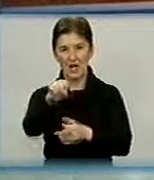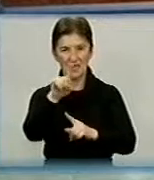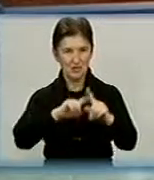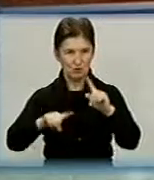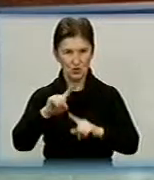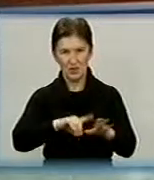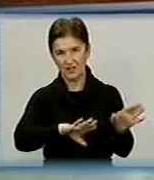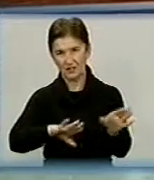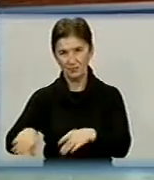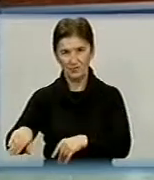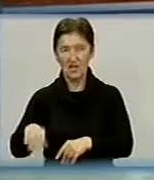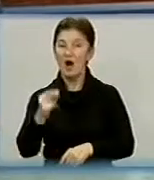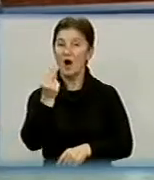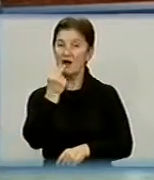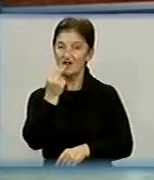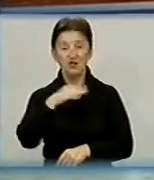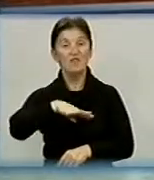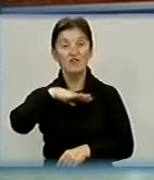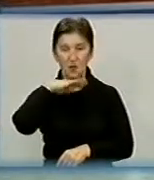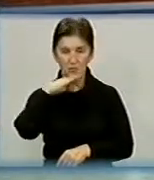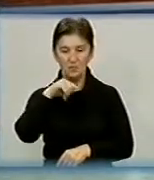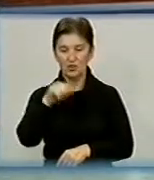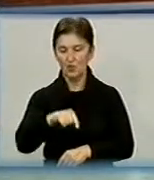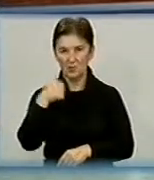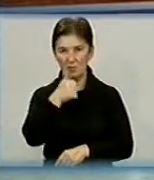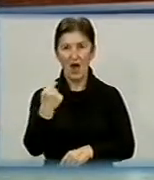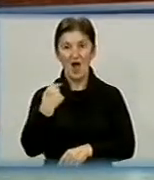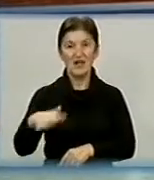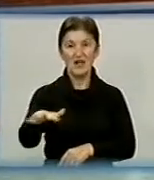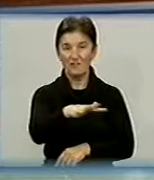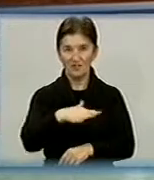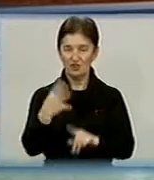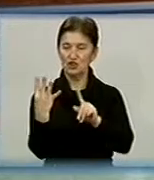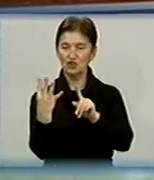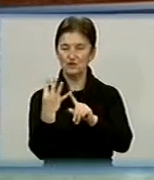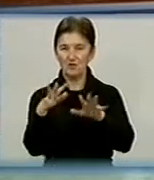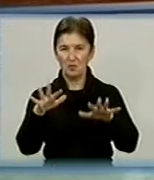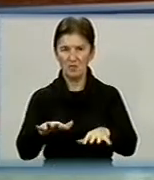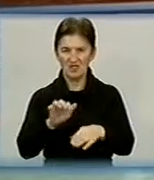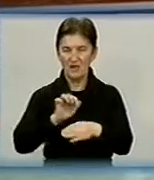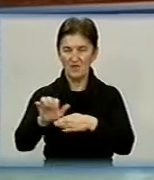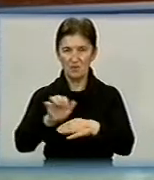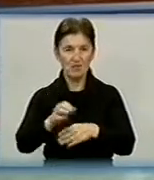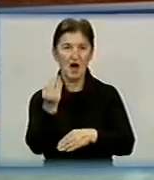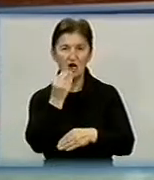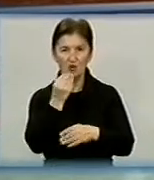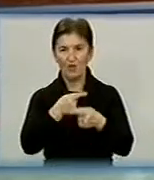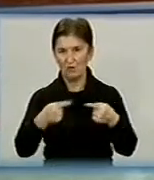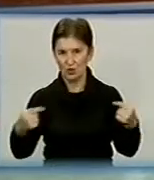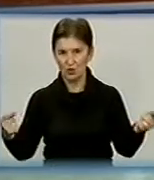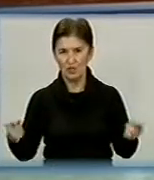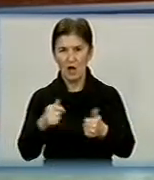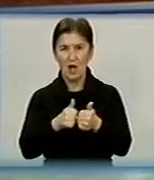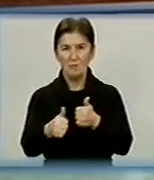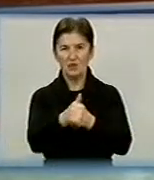Харчіву «Досталь» цього року Кіровоградщина на четвертому місці в Україні за кількістю вироблених харчових продуктів. Передовиками галузі в